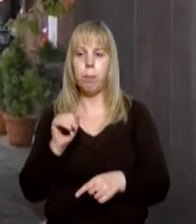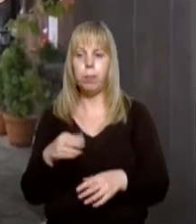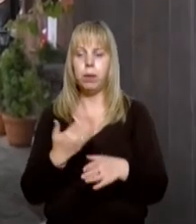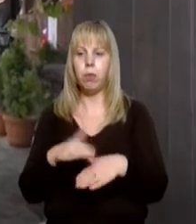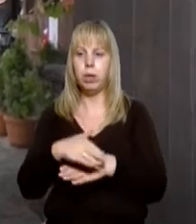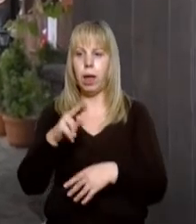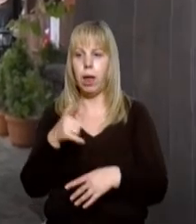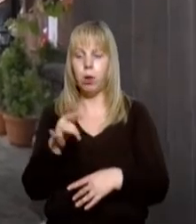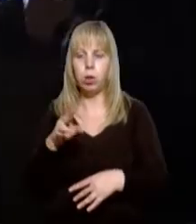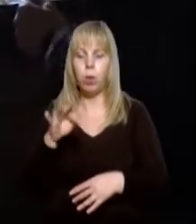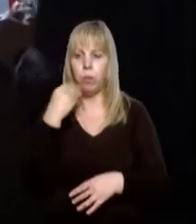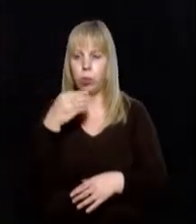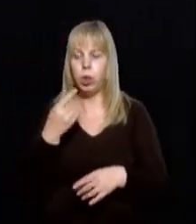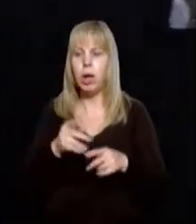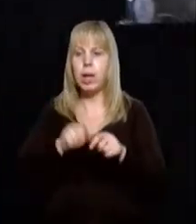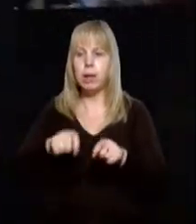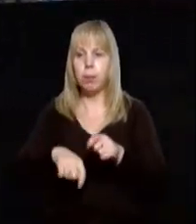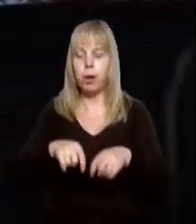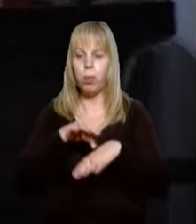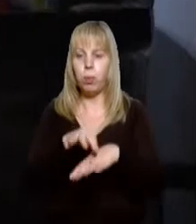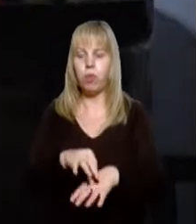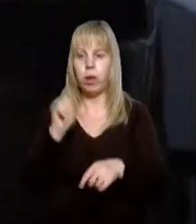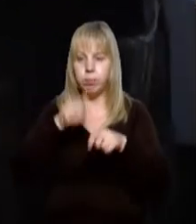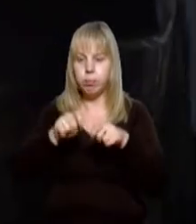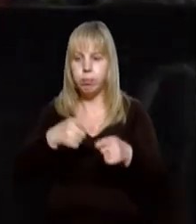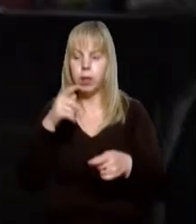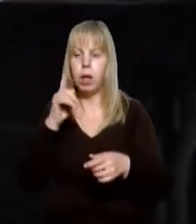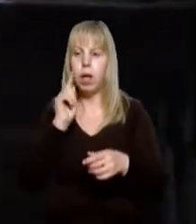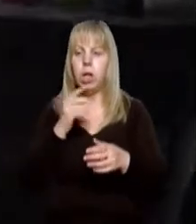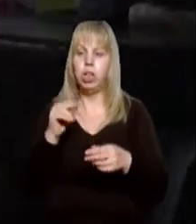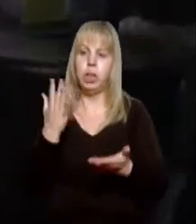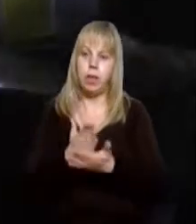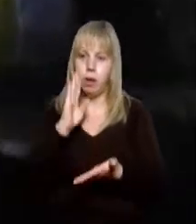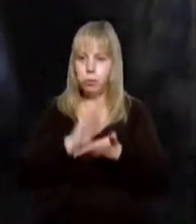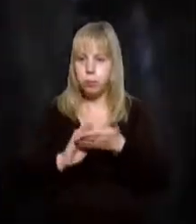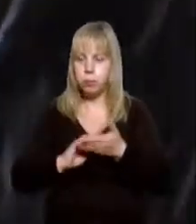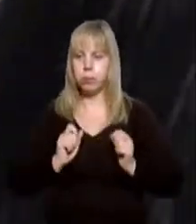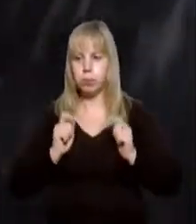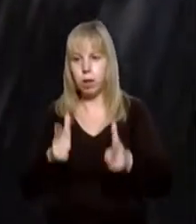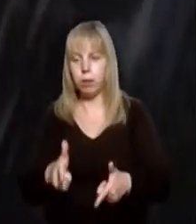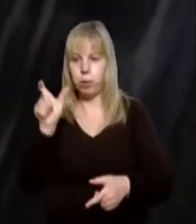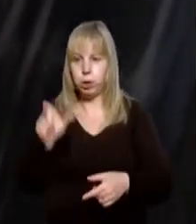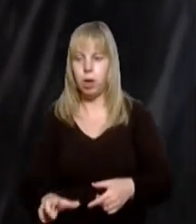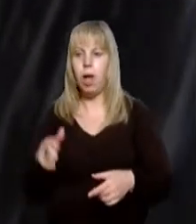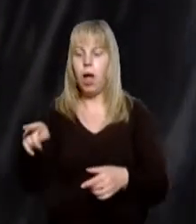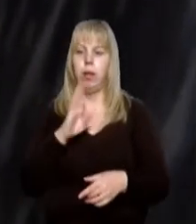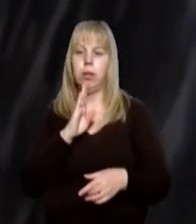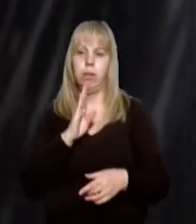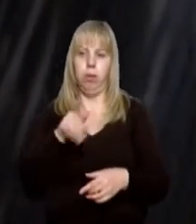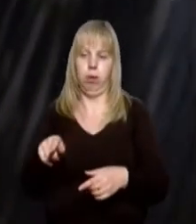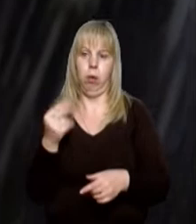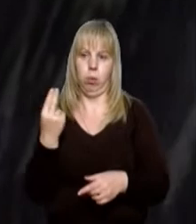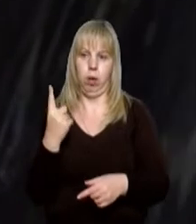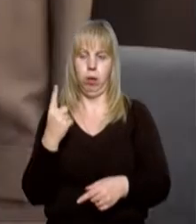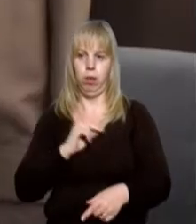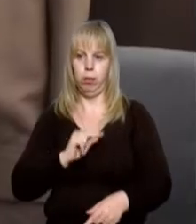вулиці Легоцького в Ужгороді. Інспектори управління Держпраці Закарпаття перевірили, чи є там неофіційні працівники. У закладі працювала одна